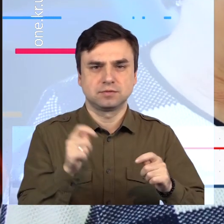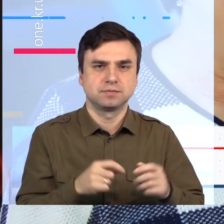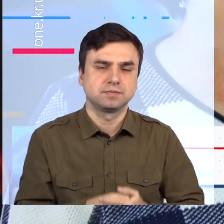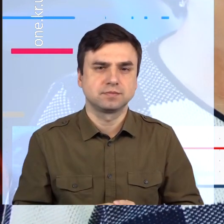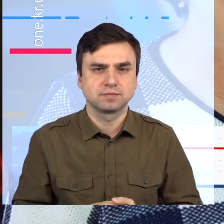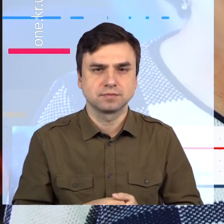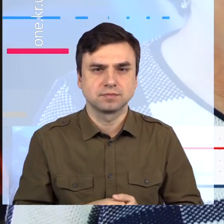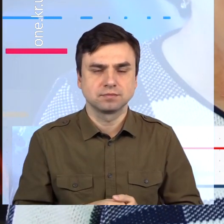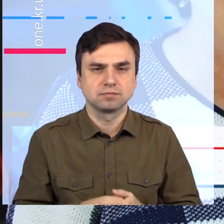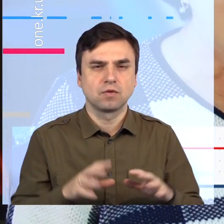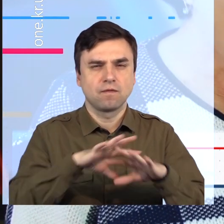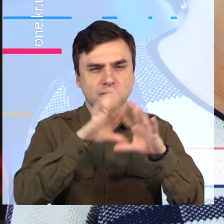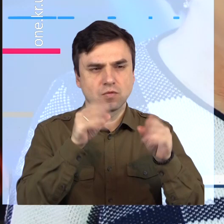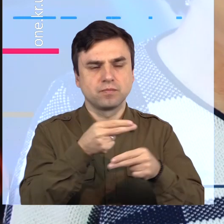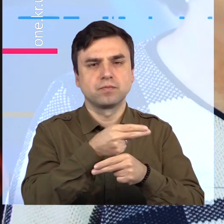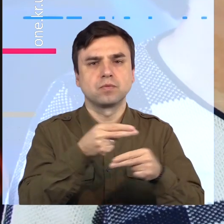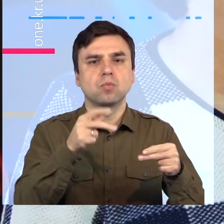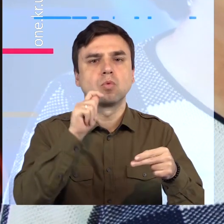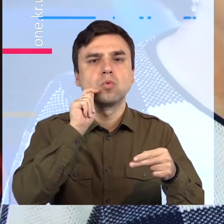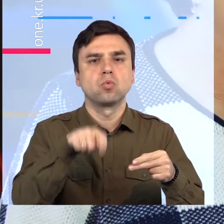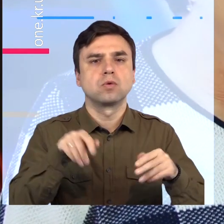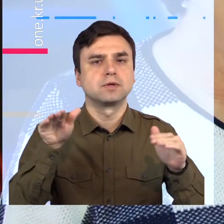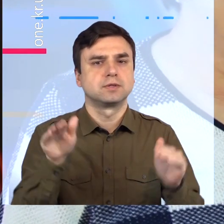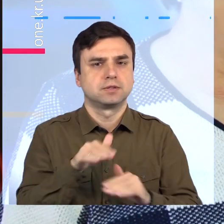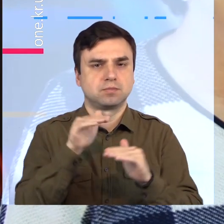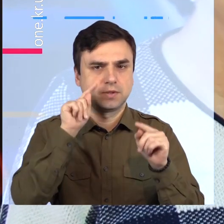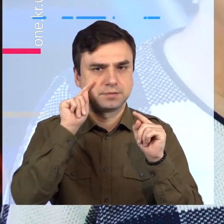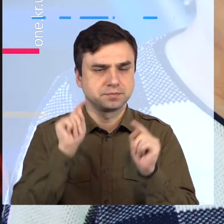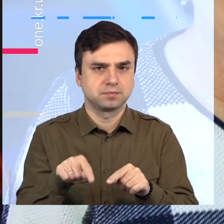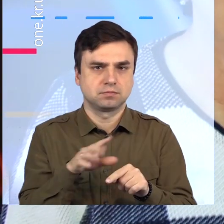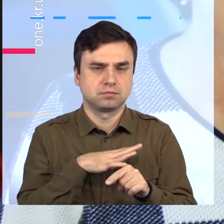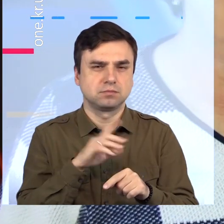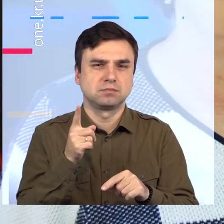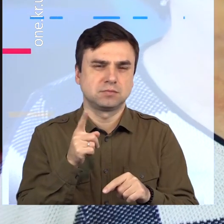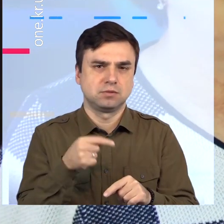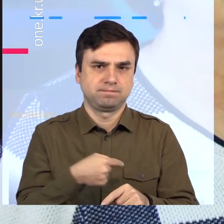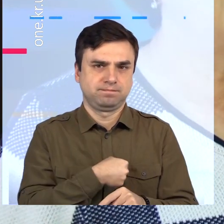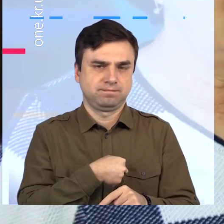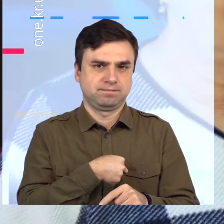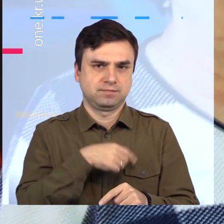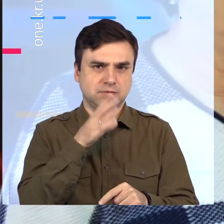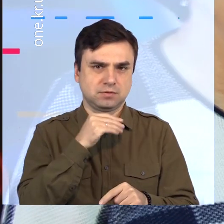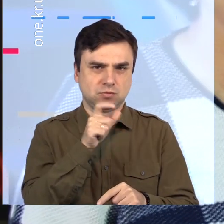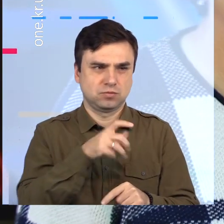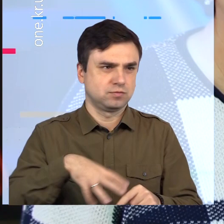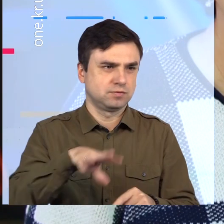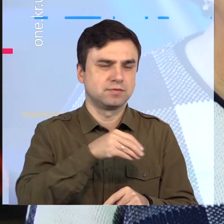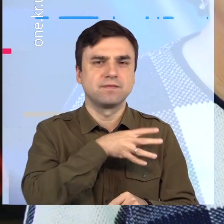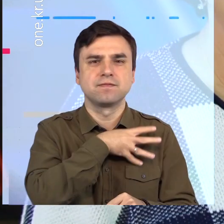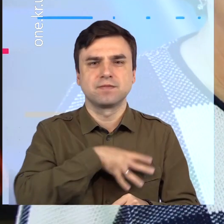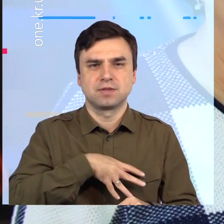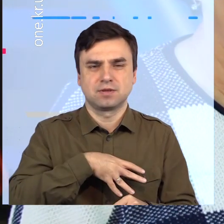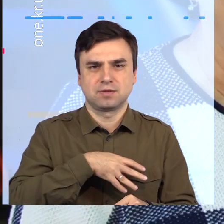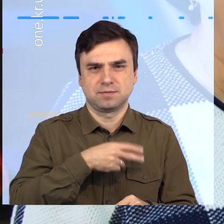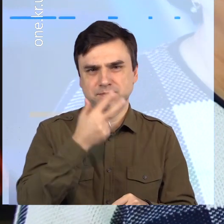ветеранів. І дуже правильно, що організували, запропонували проводити цей захід «Ветеранська пісня